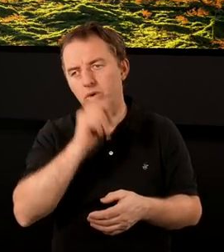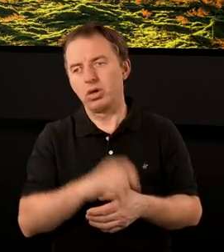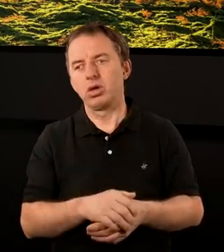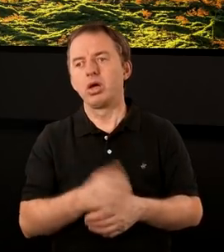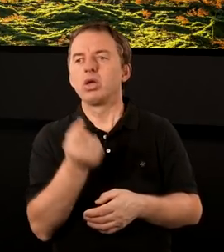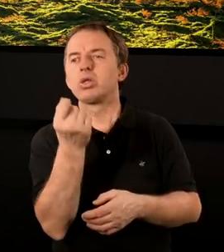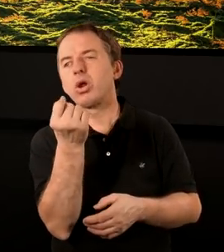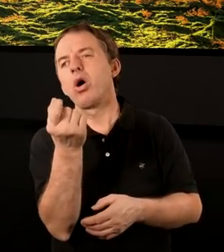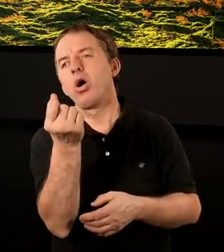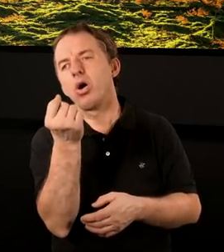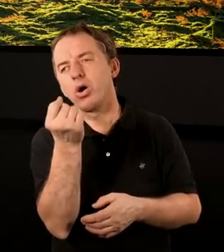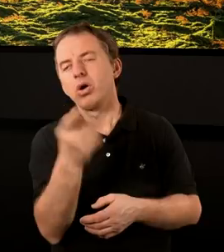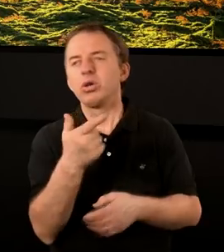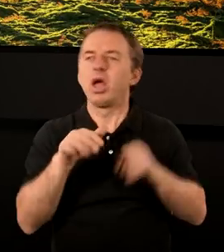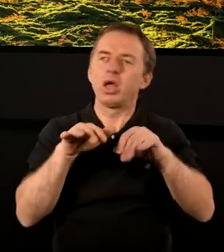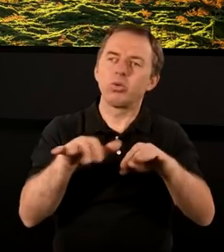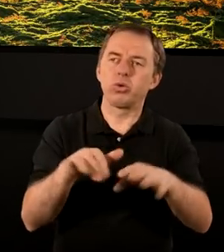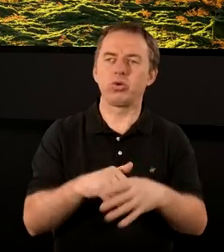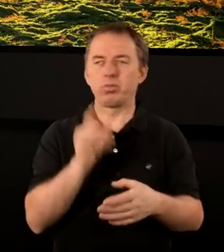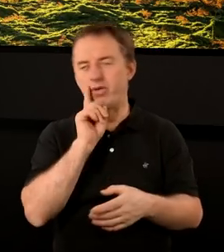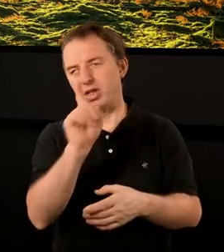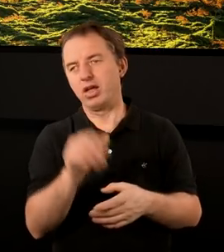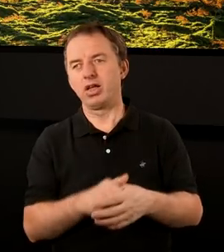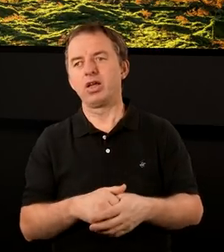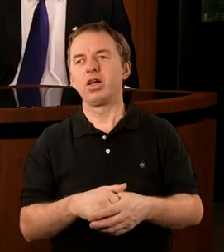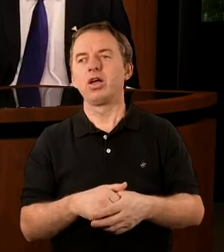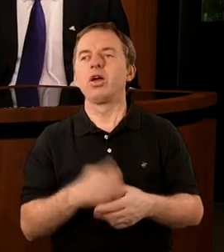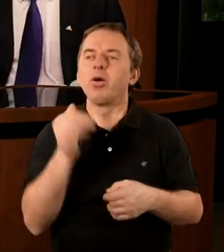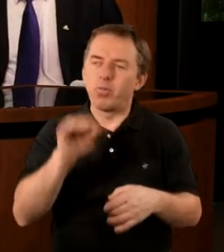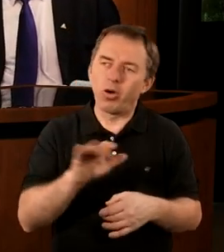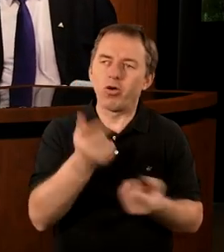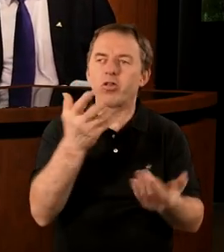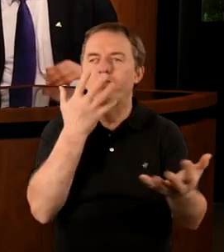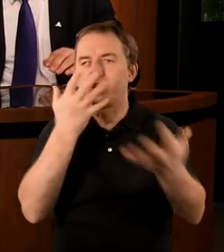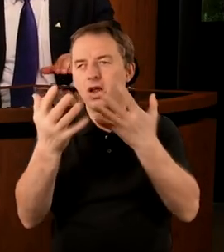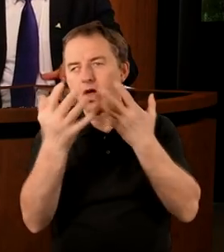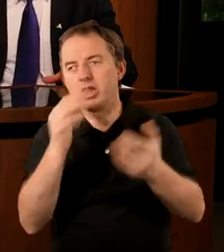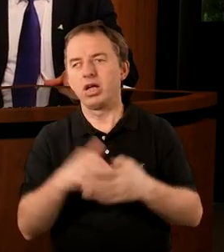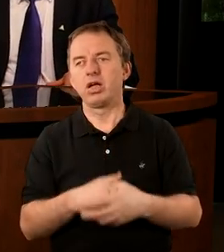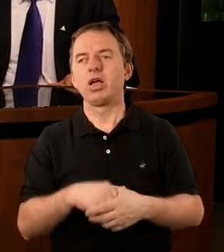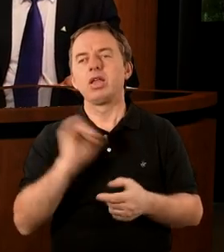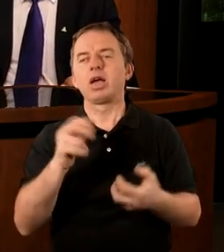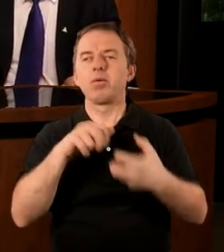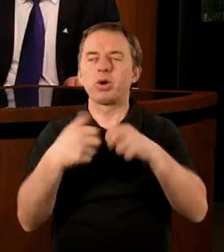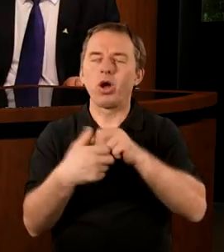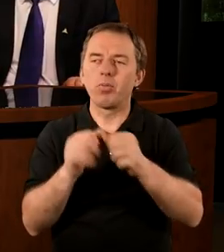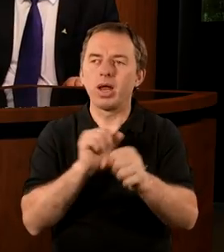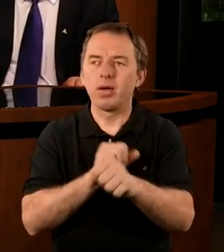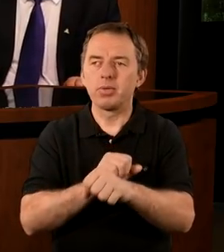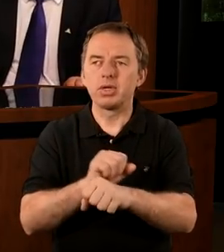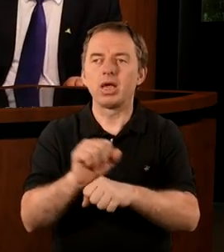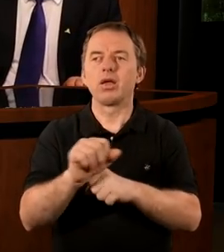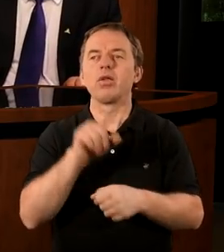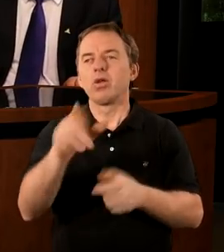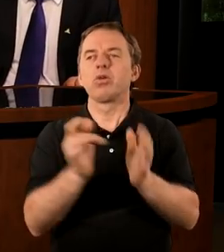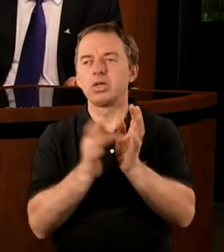złe. Nieco to tak trochę, no niedużo, prawda? Tak to mogłoby wyglądać. Jaki problem jest